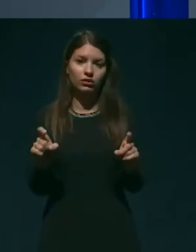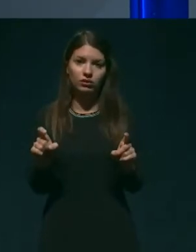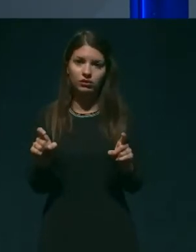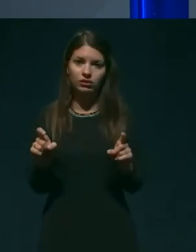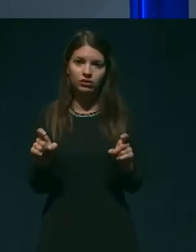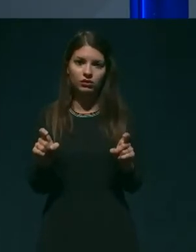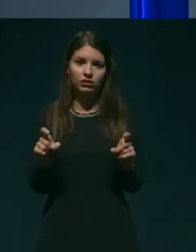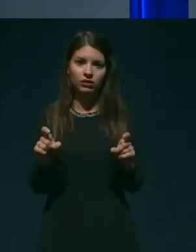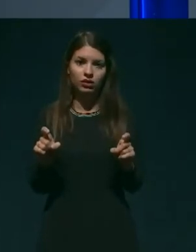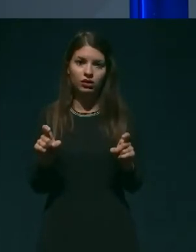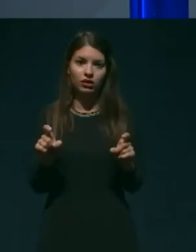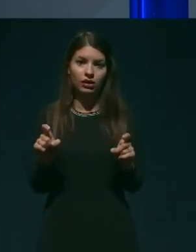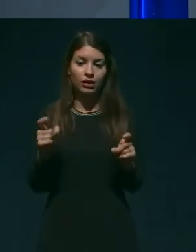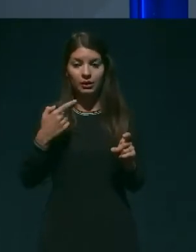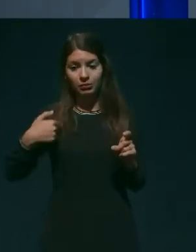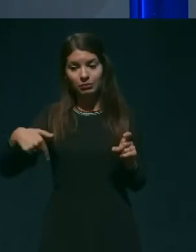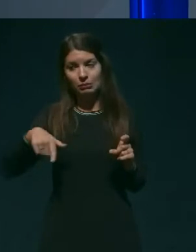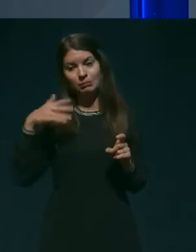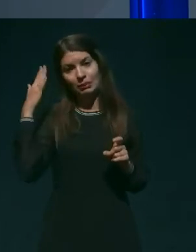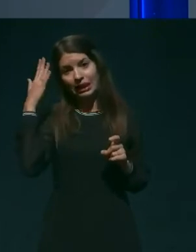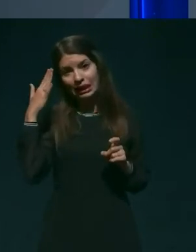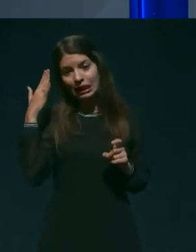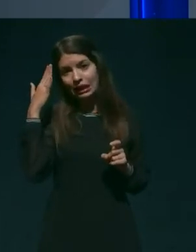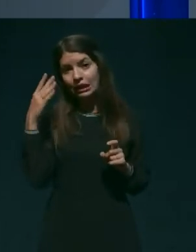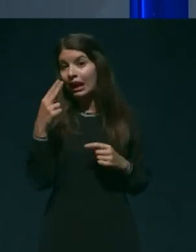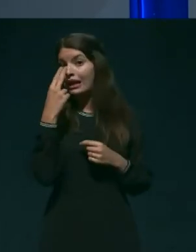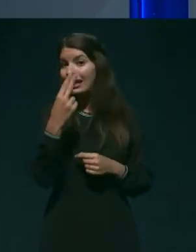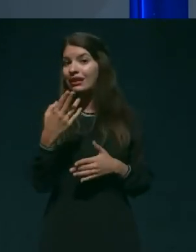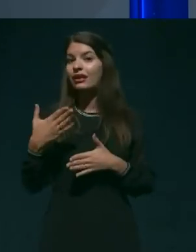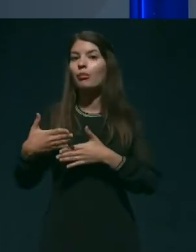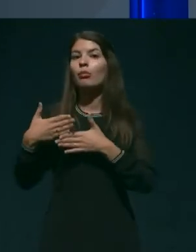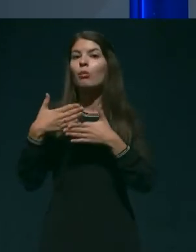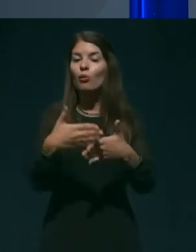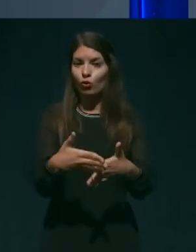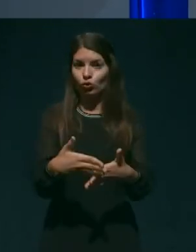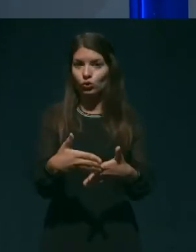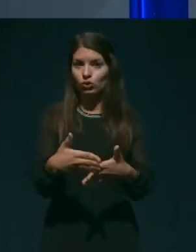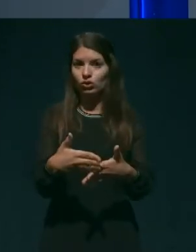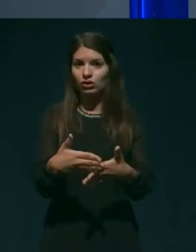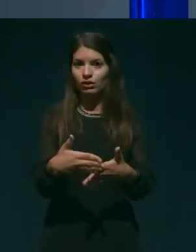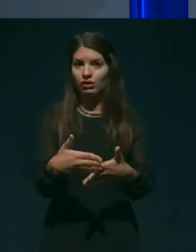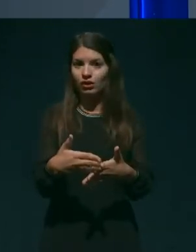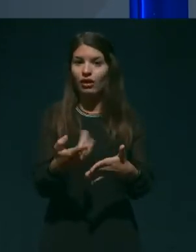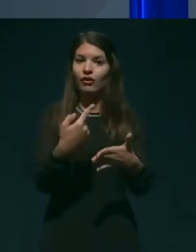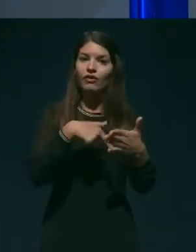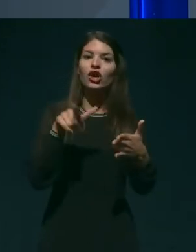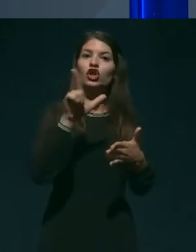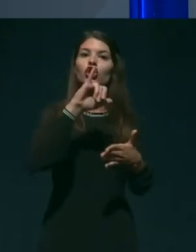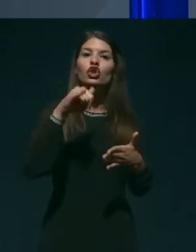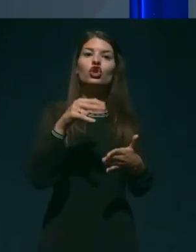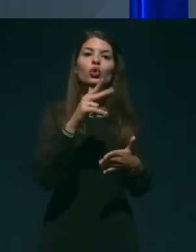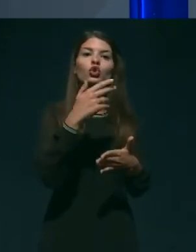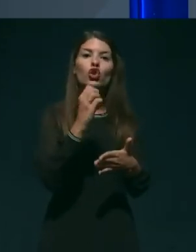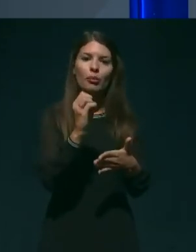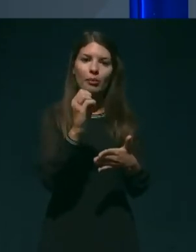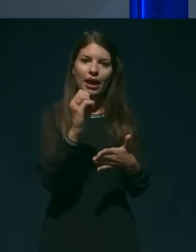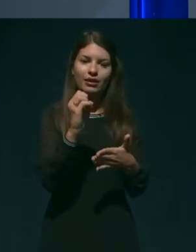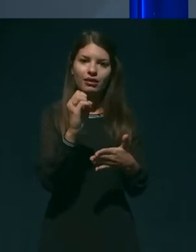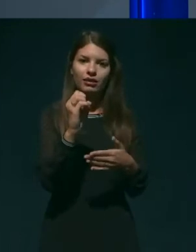Menili smo, da glede na pomoč, ki je bila v Ljutomero prisotna strani